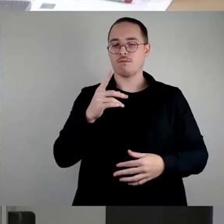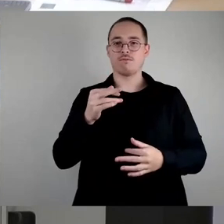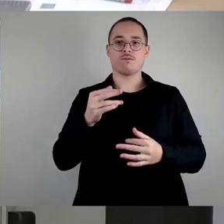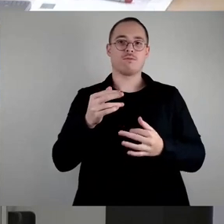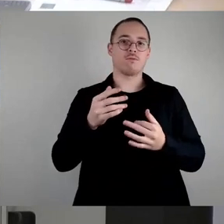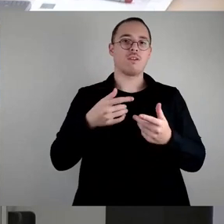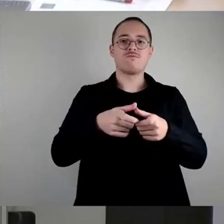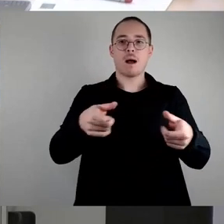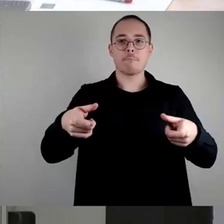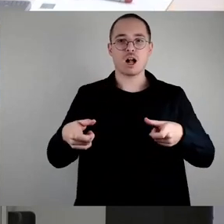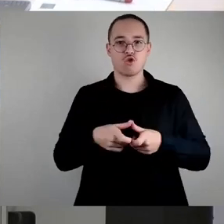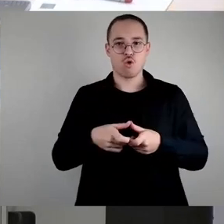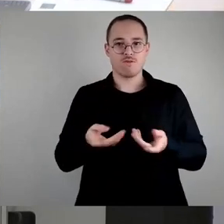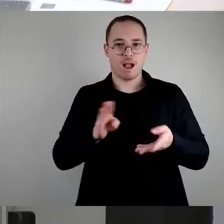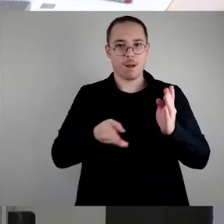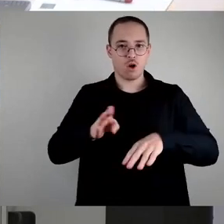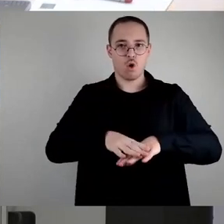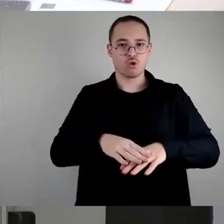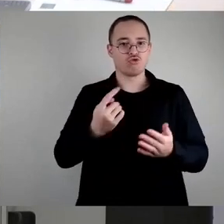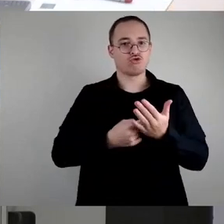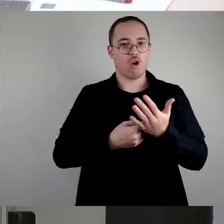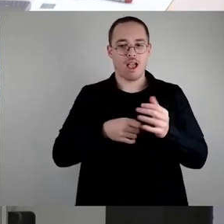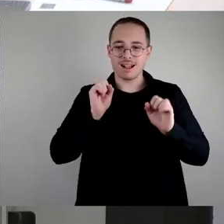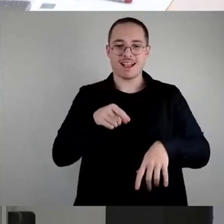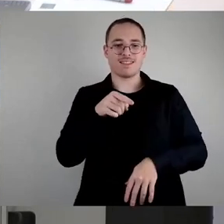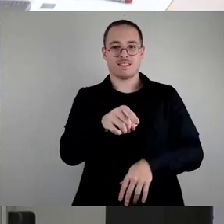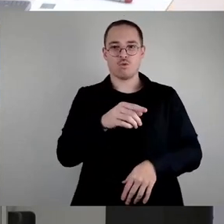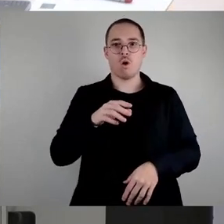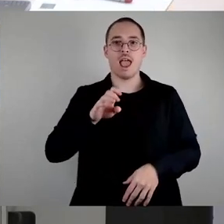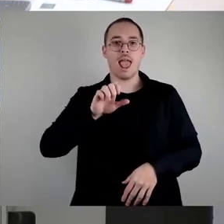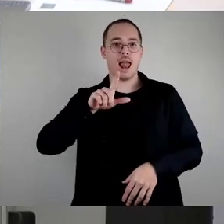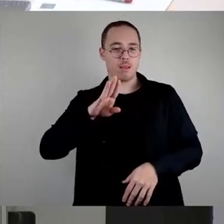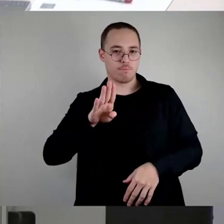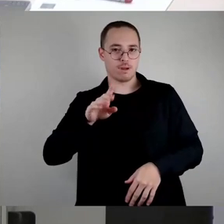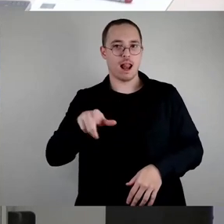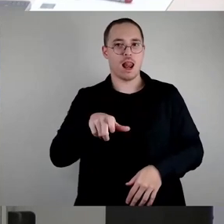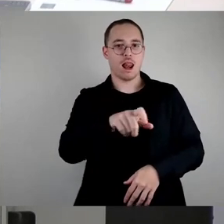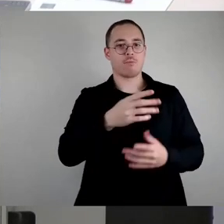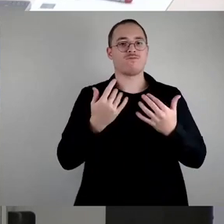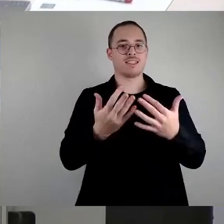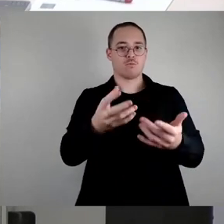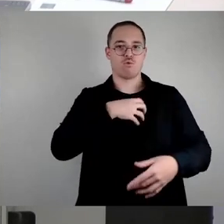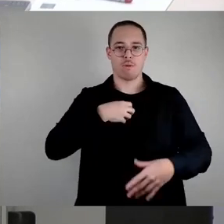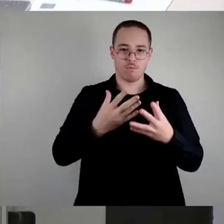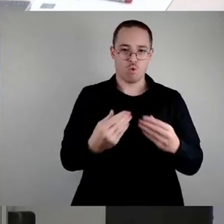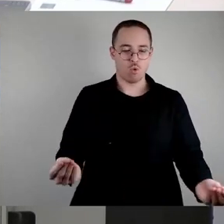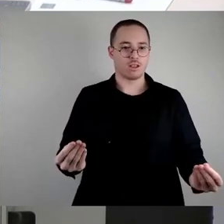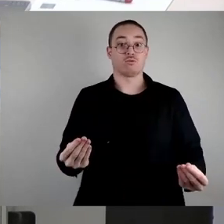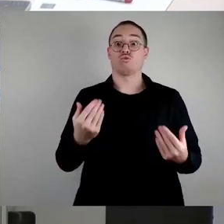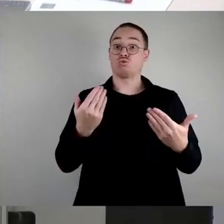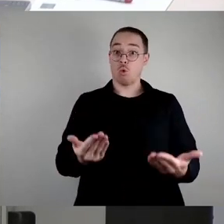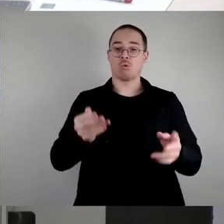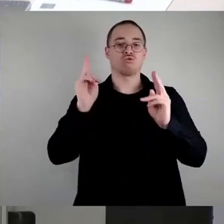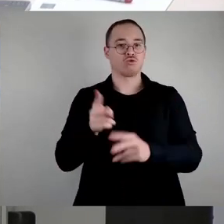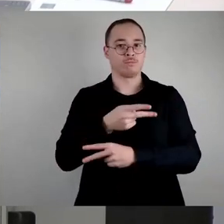der Vermüllung der Elbwiesen lösen könnte. Das ist nicht ansatzweise der Fall, weil Sie den Müll, der am meisten dort anfällt, überhaupt nicht haupthaft